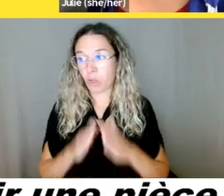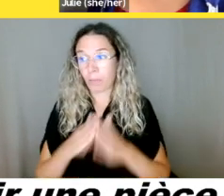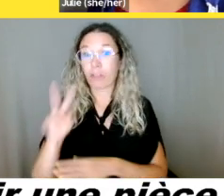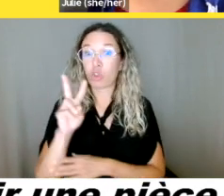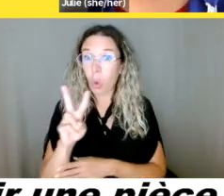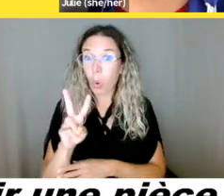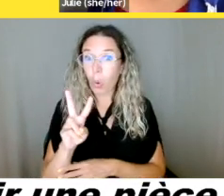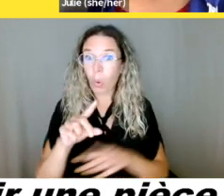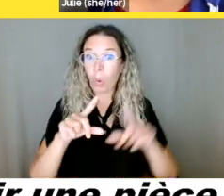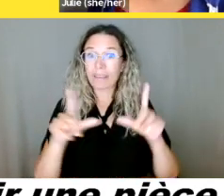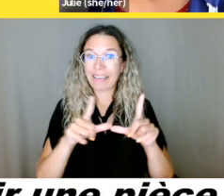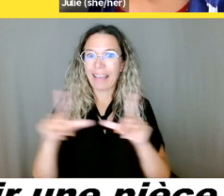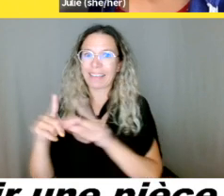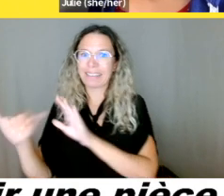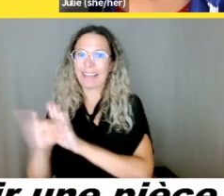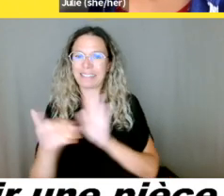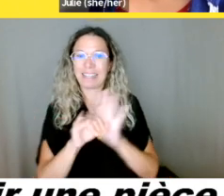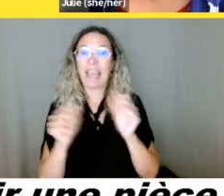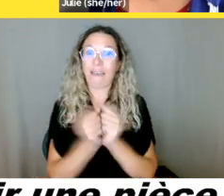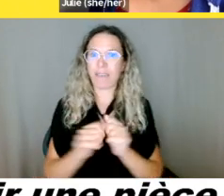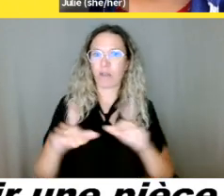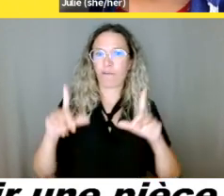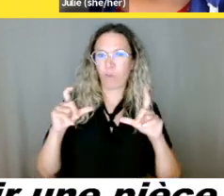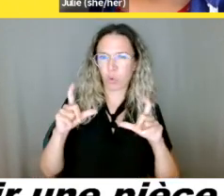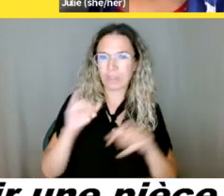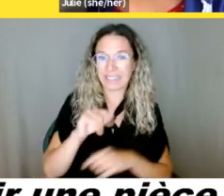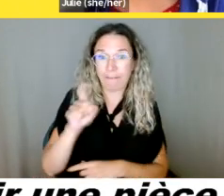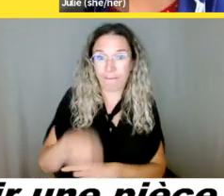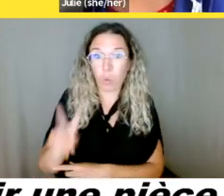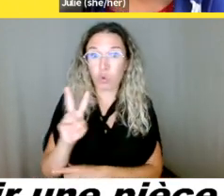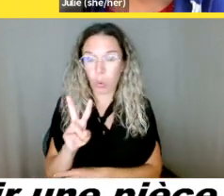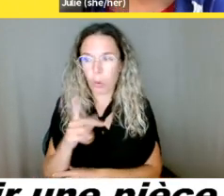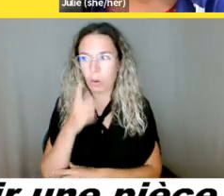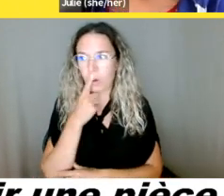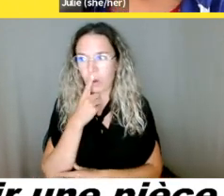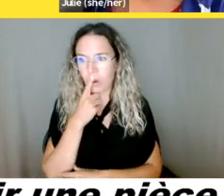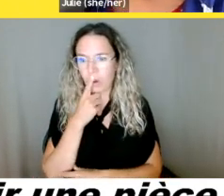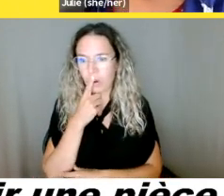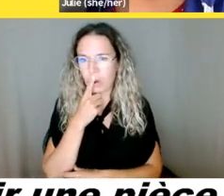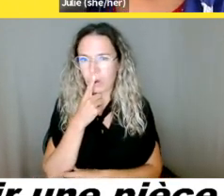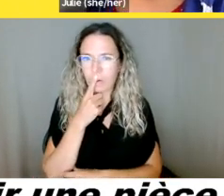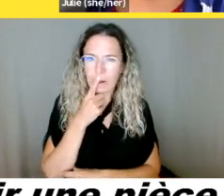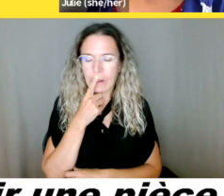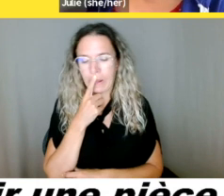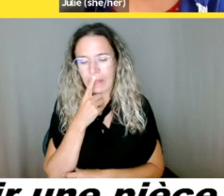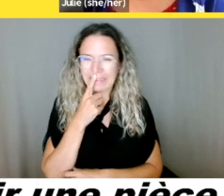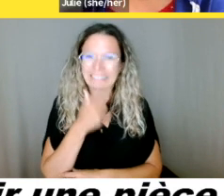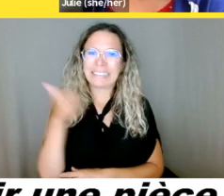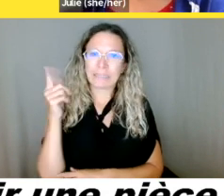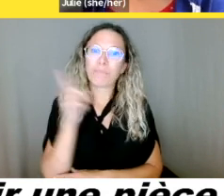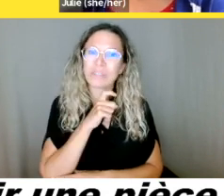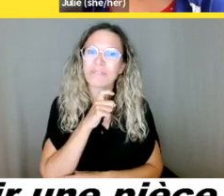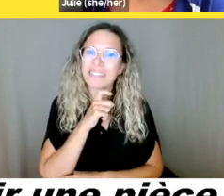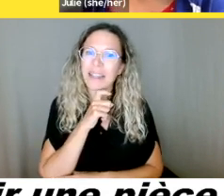c'est ça. Là, ça devient plus difficile. Donc là, des fois, par courtoisie, vont accepter la carte INCA comme